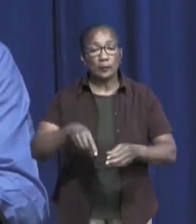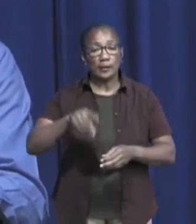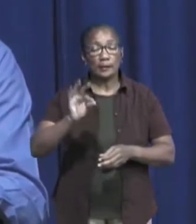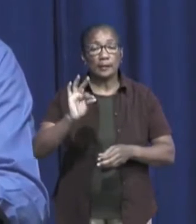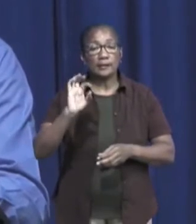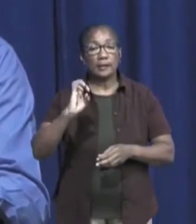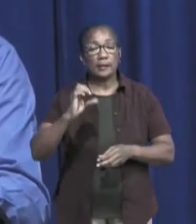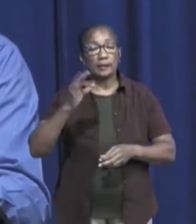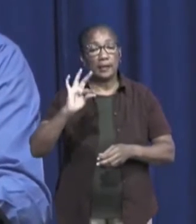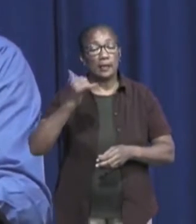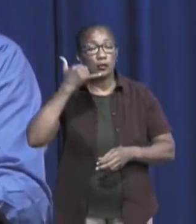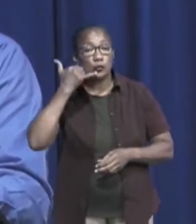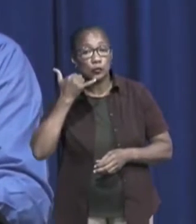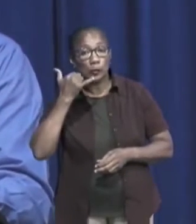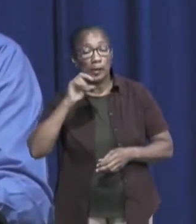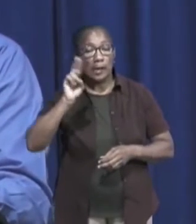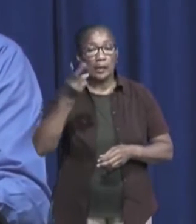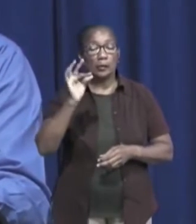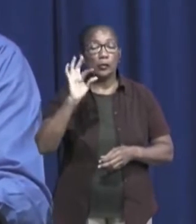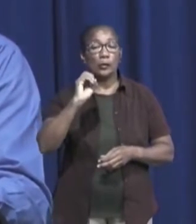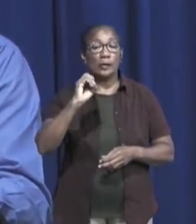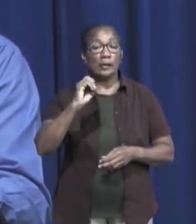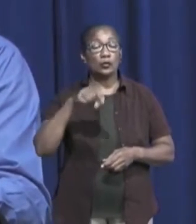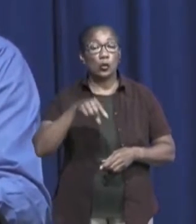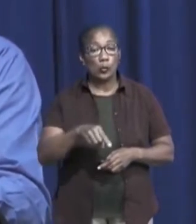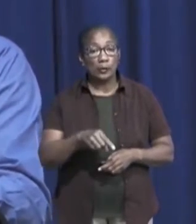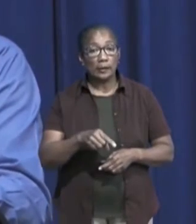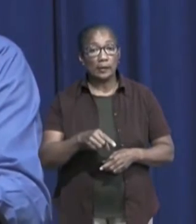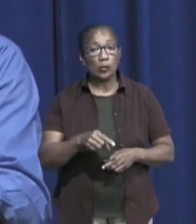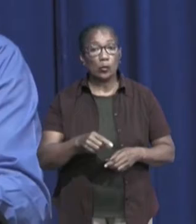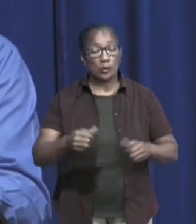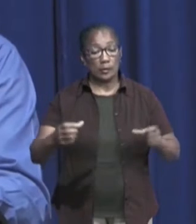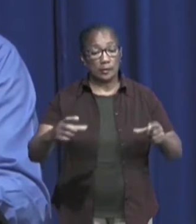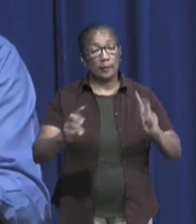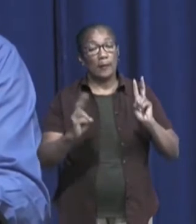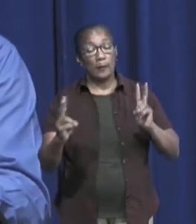Telezuur en de UNESCO, die een moedelpartner is,